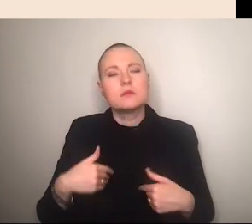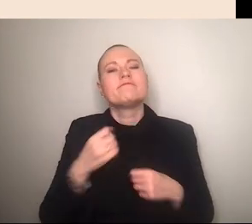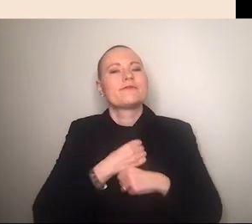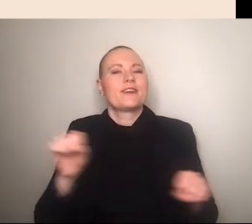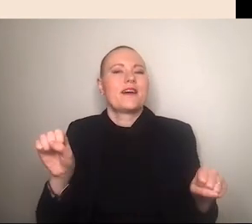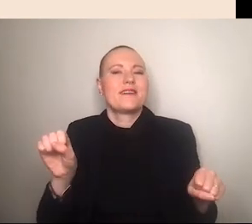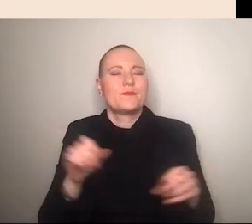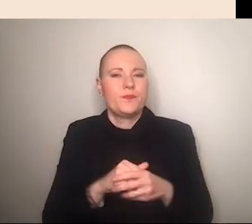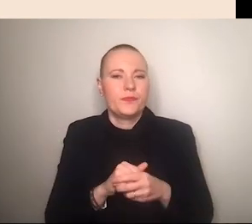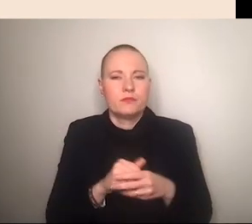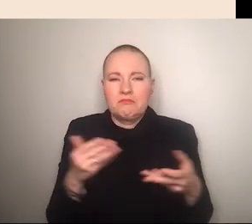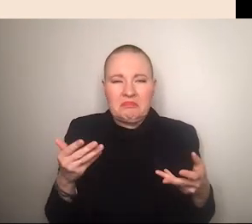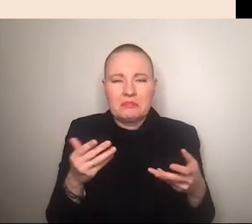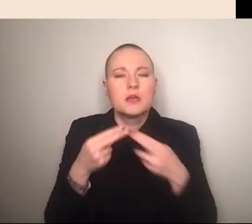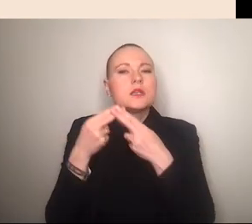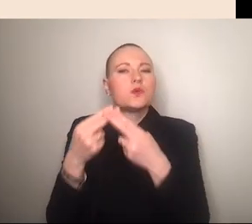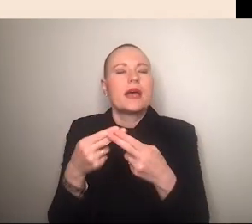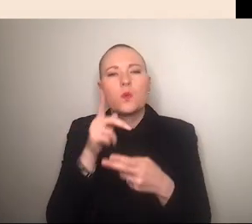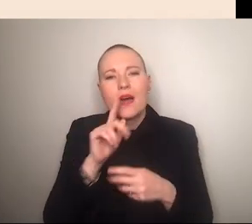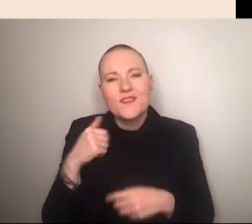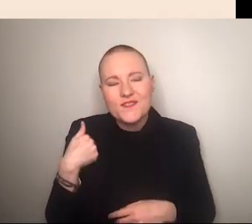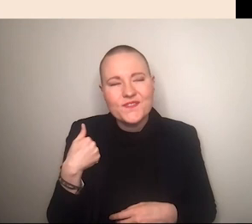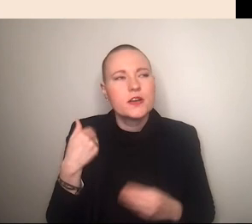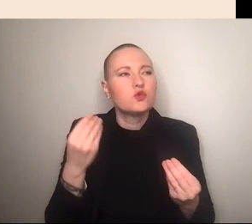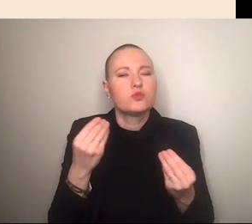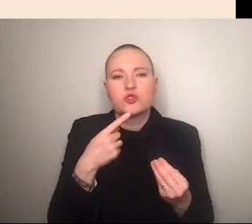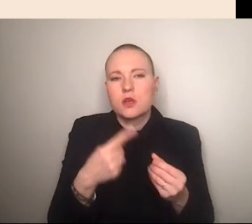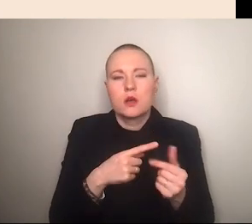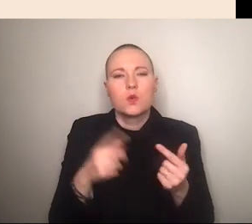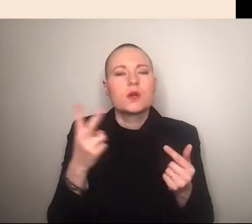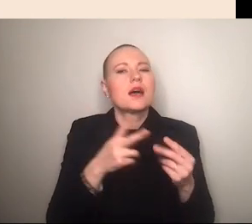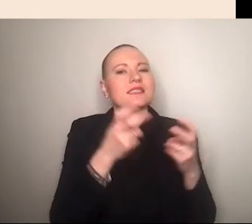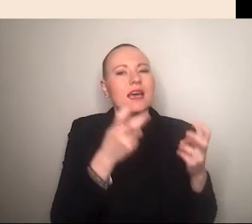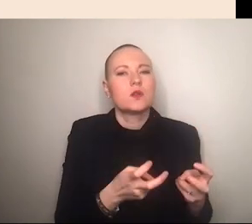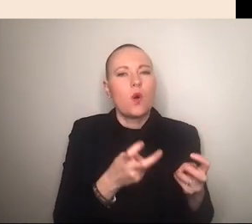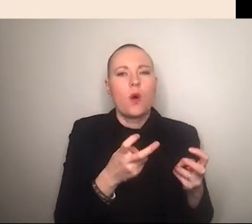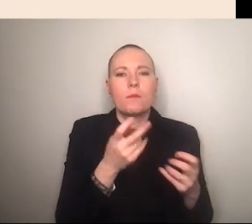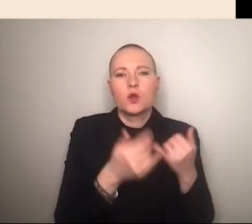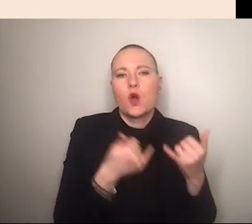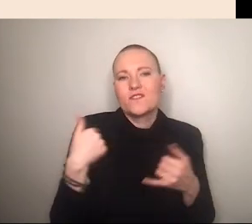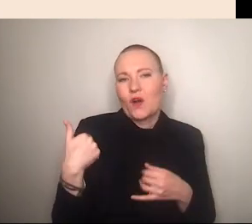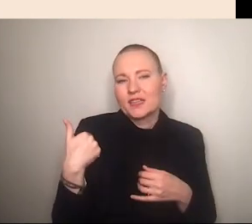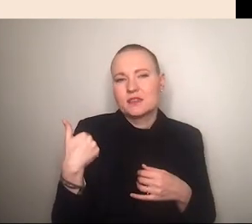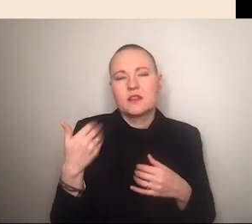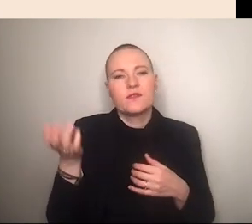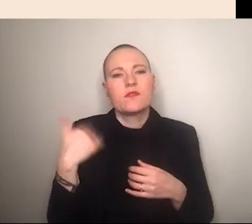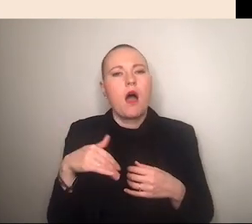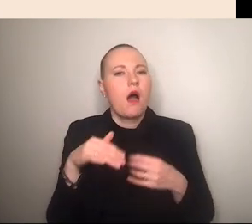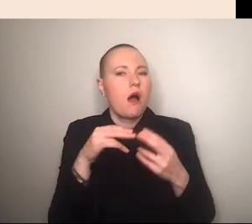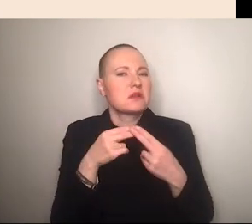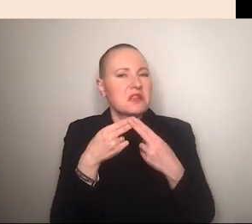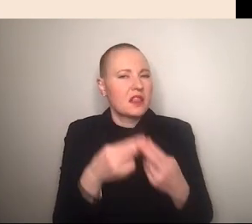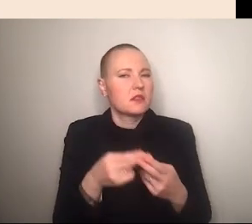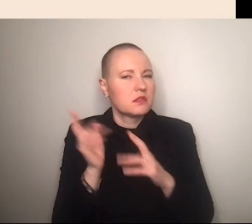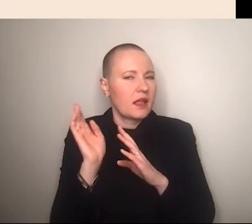dass der sogenannten twatwife das hatten wir ja schon oder auch der stay at home girlfriend was so ein kurzer trend vor allen dingen auf tick tock